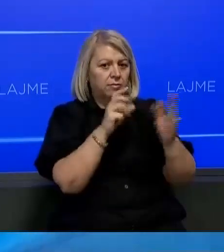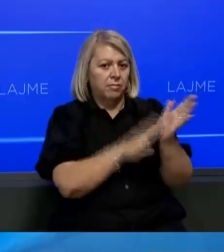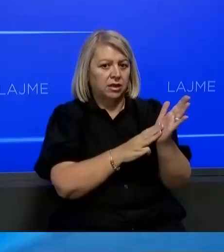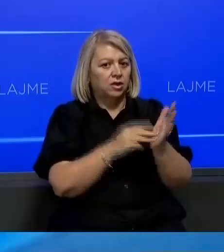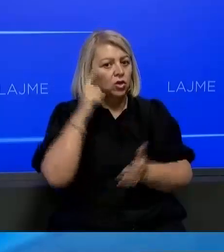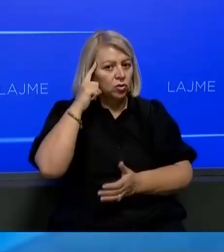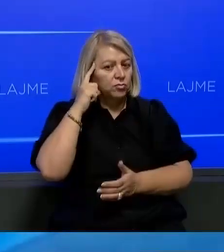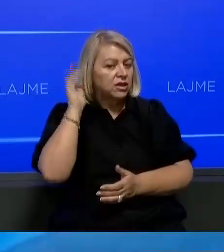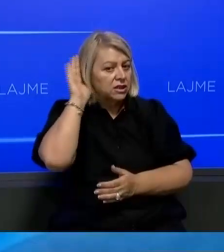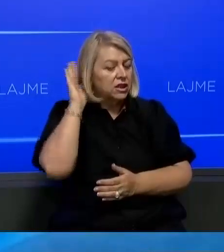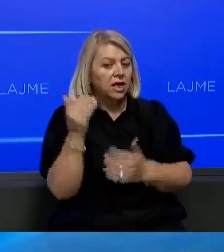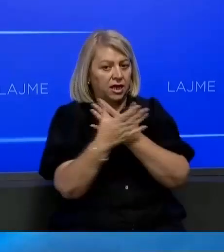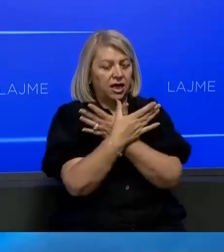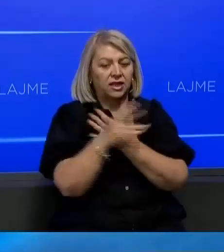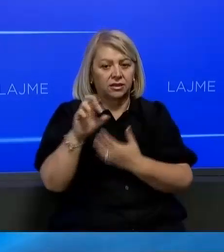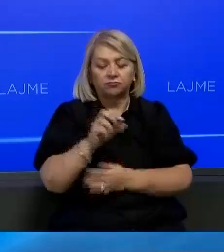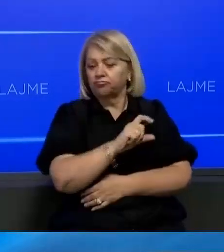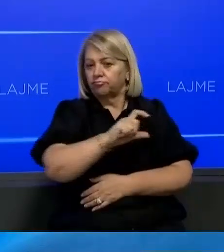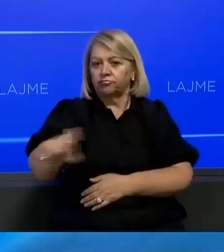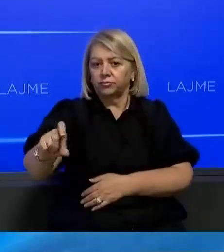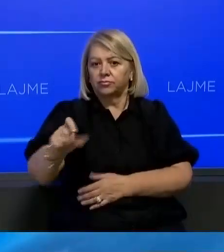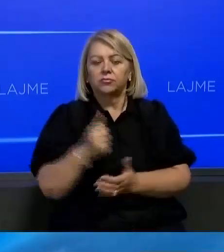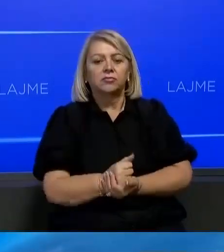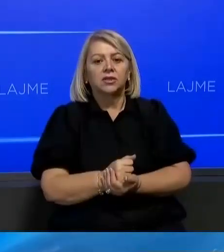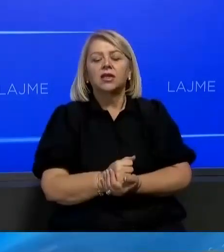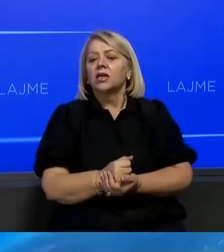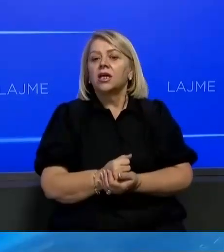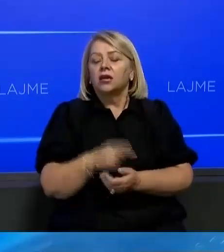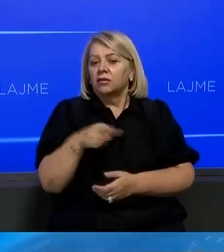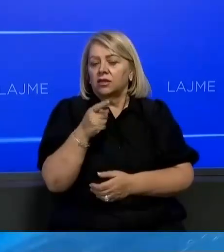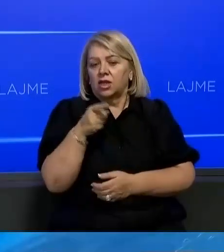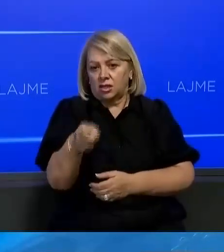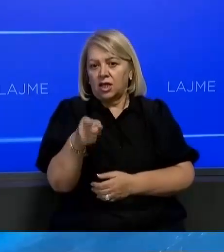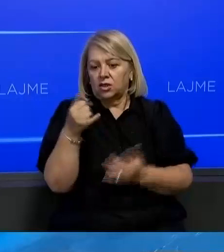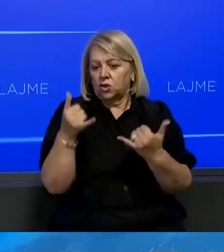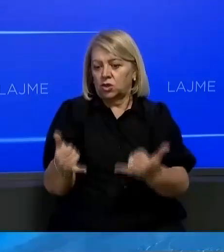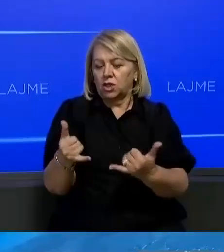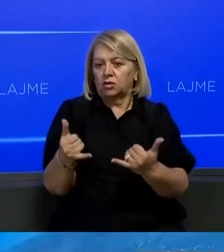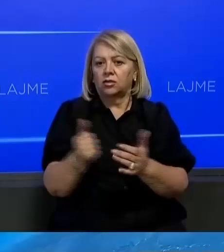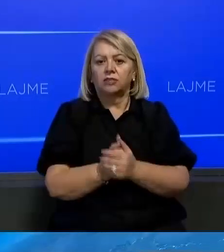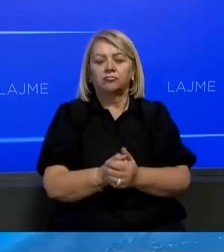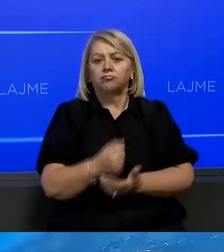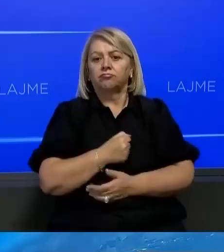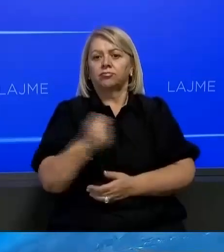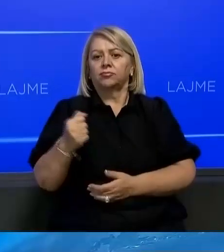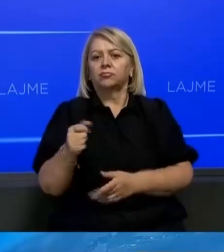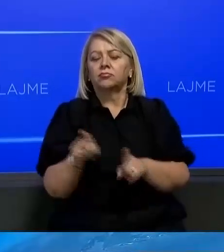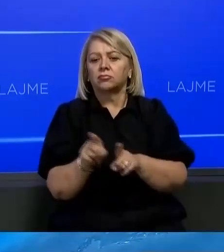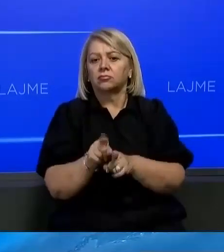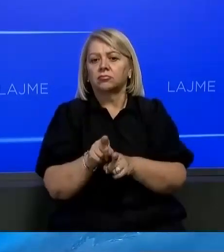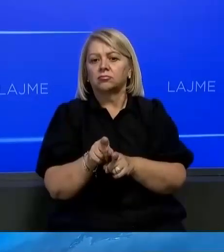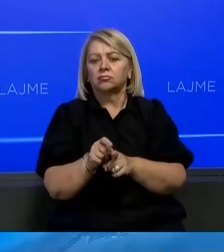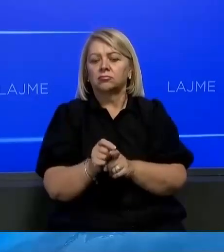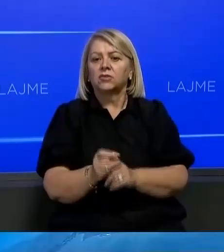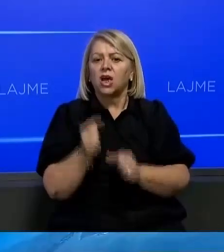Kryeministri Shqipris, Edi Rama, ka akuzuar Partin Demokratike të Shqipris se janë ata që sot bënë si patriot të mdjenjë e ja kanë gullur